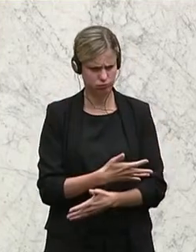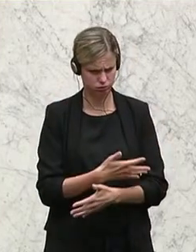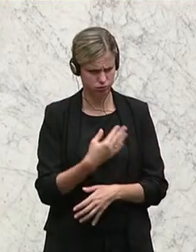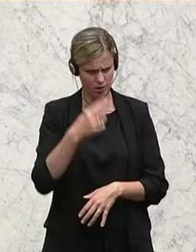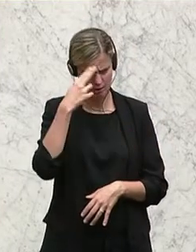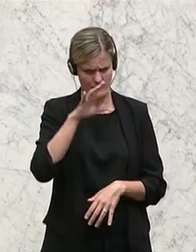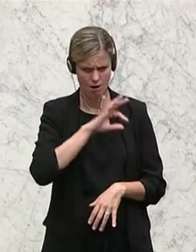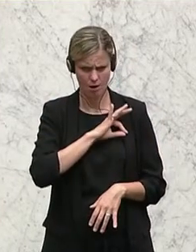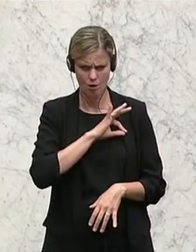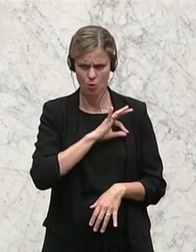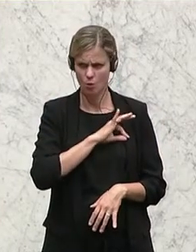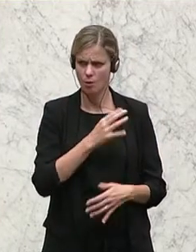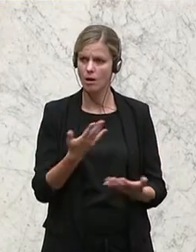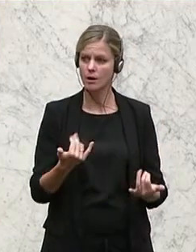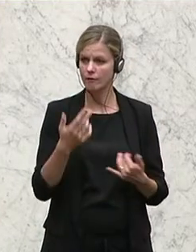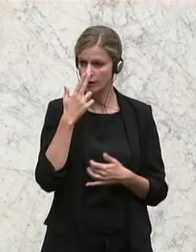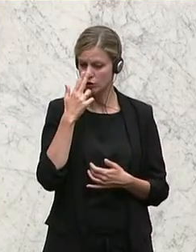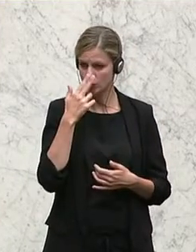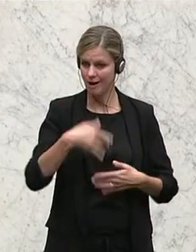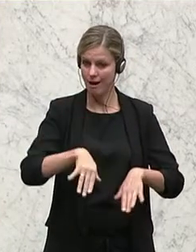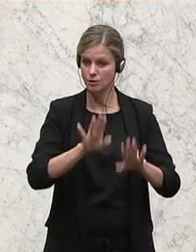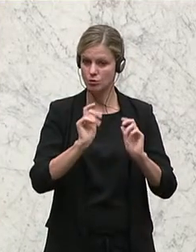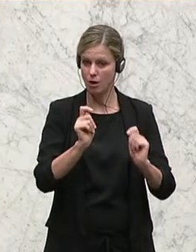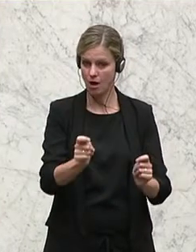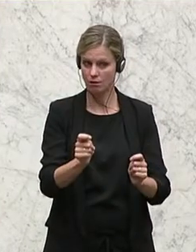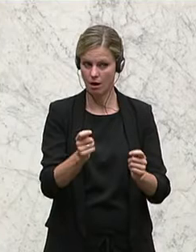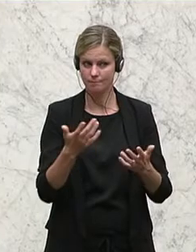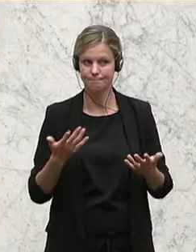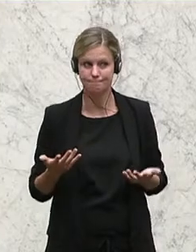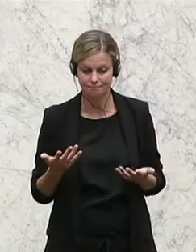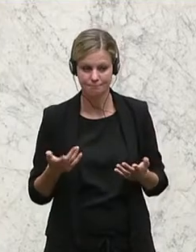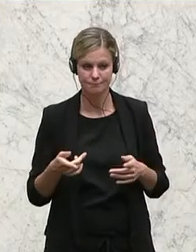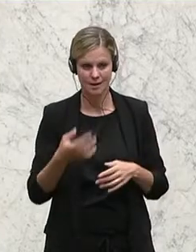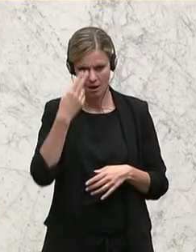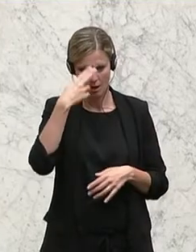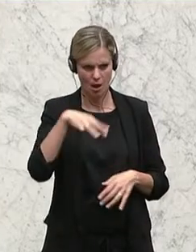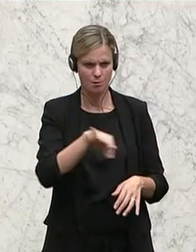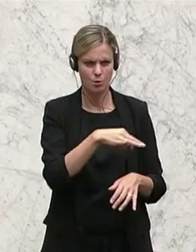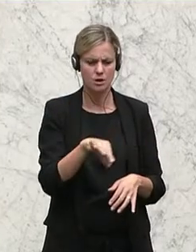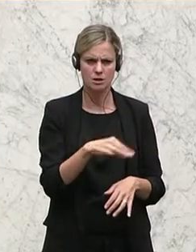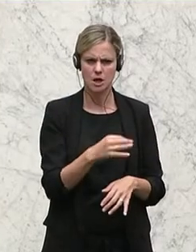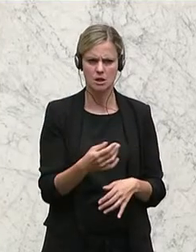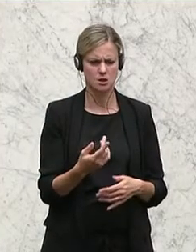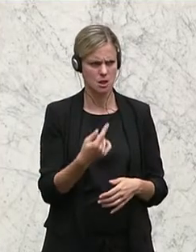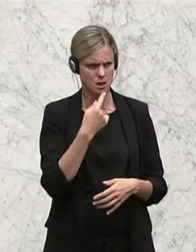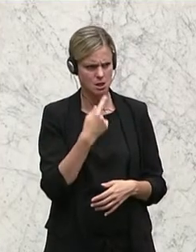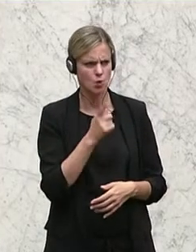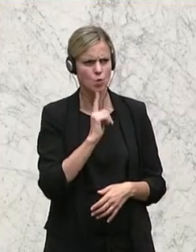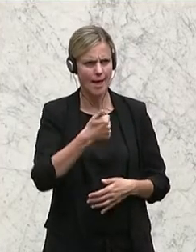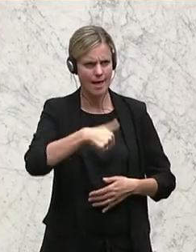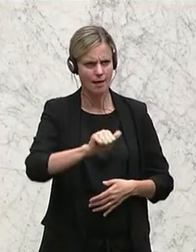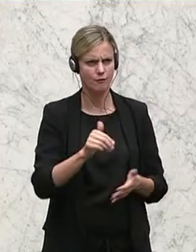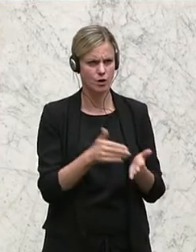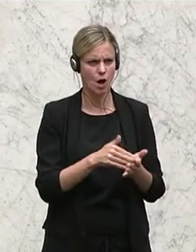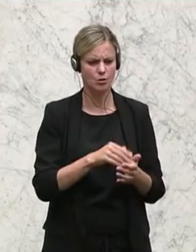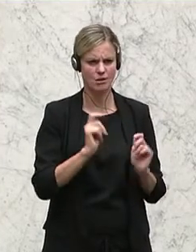große Verwirrung um die Anzahl der Asylanträge. Der Bundeskanzler sprach plötzlich nur mehr von 11.000 Anträgen,